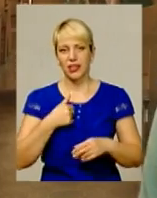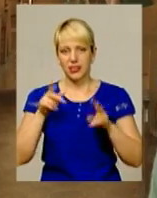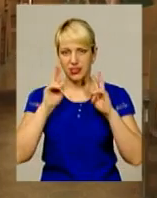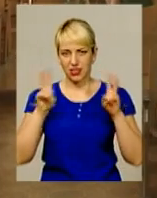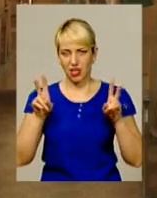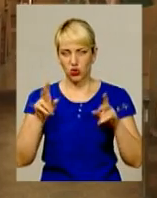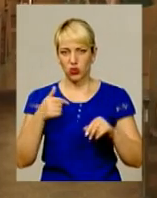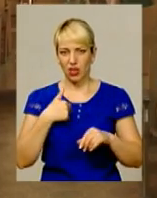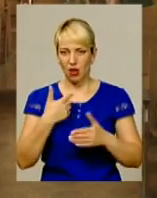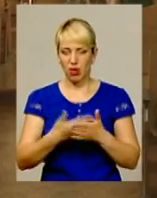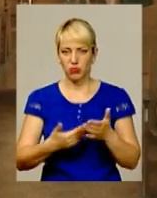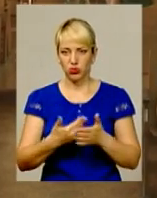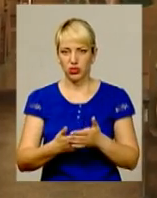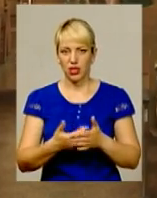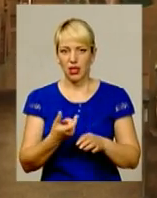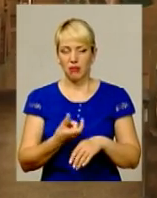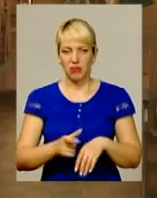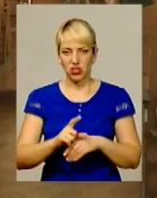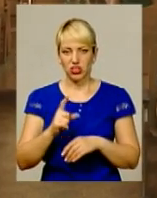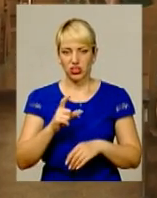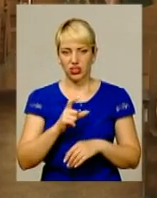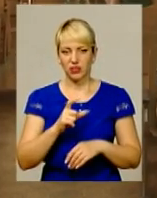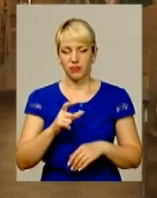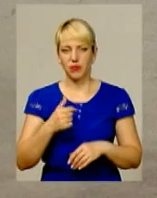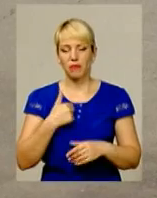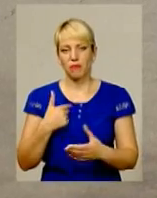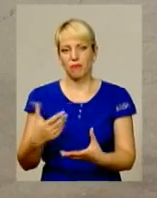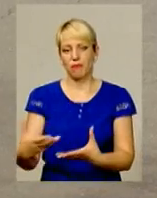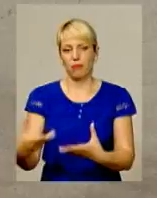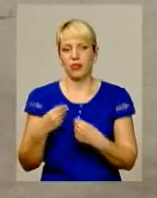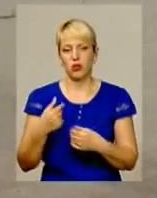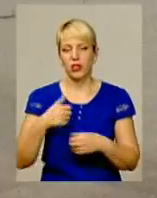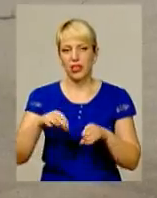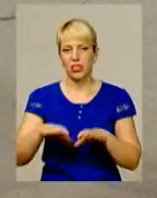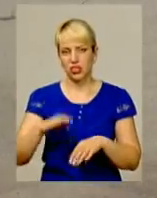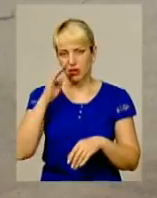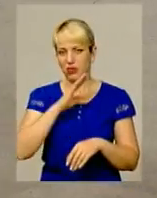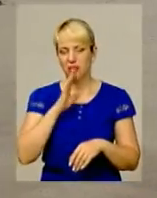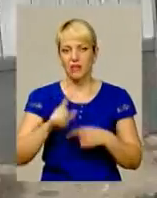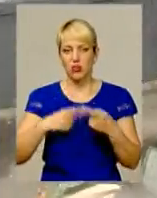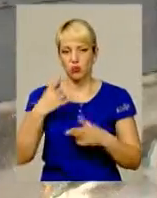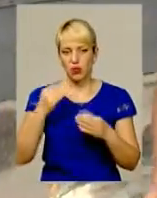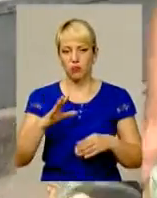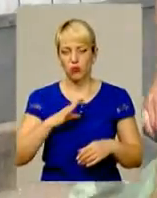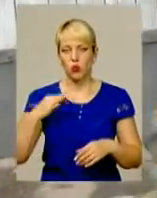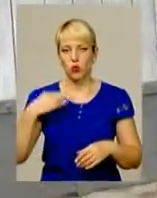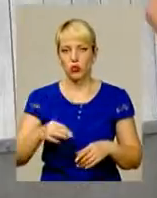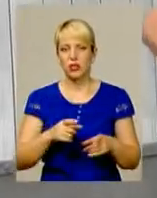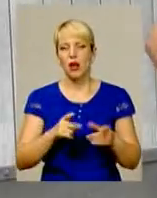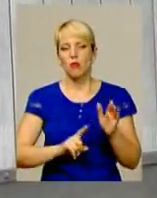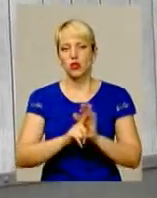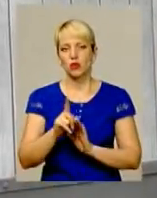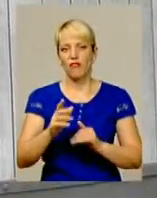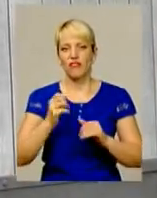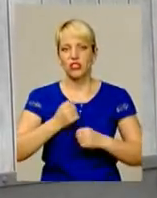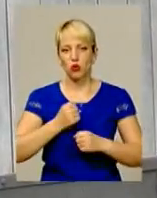я, мабуть, більше вплинули на мої рішення батьки. Уже наступного дня у курсантів розпочався курс початкової військово